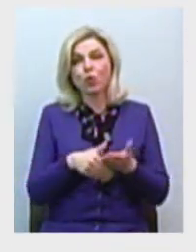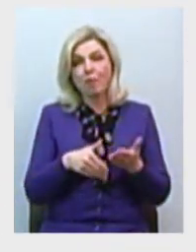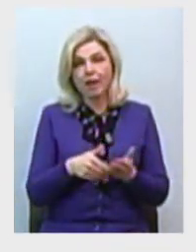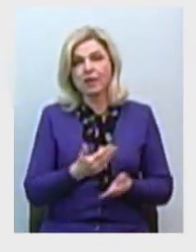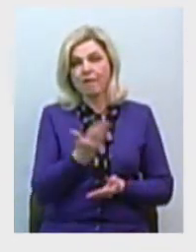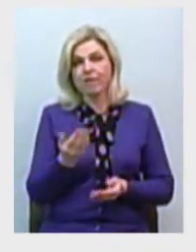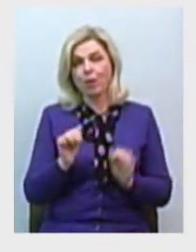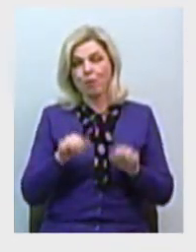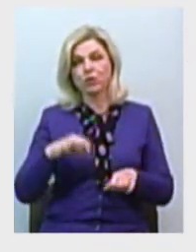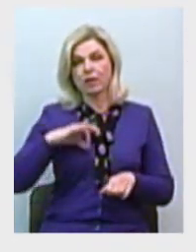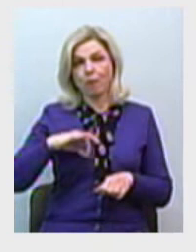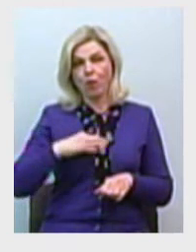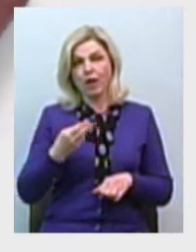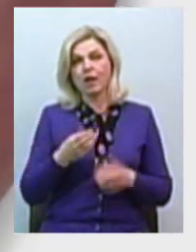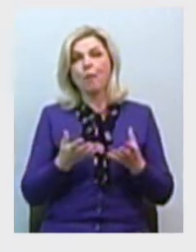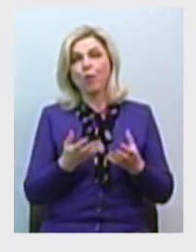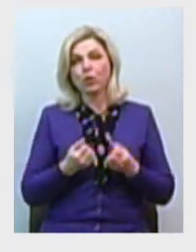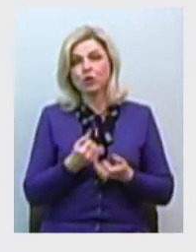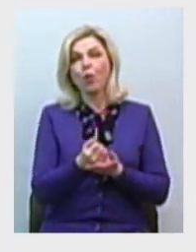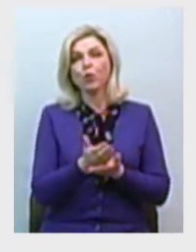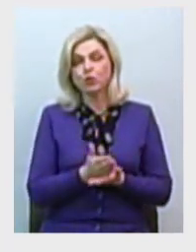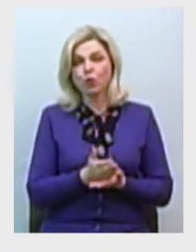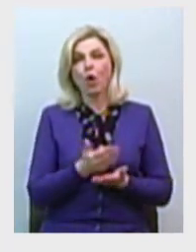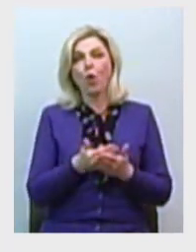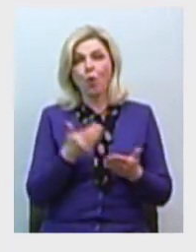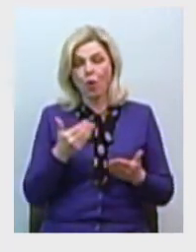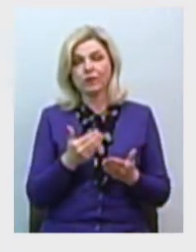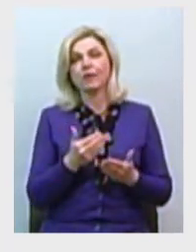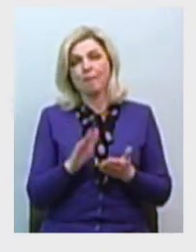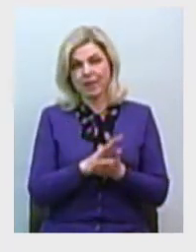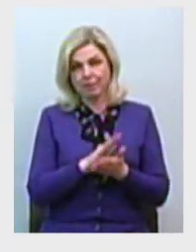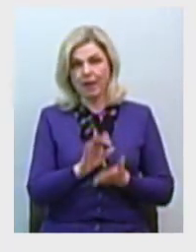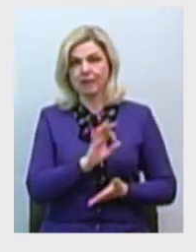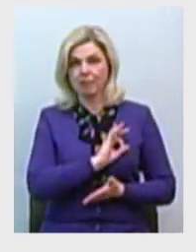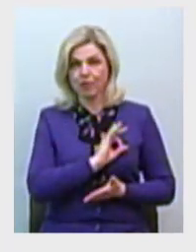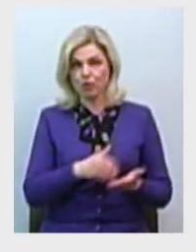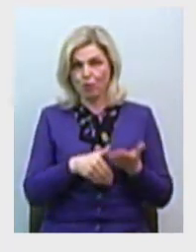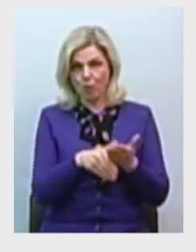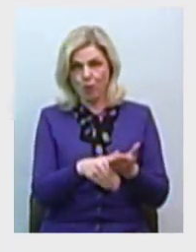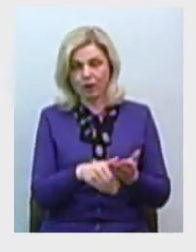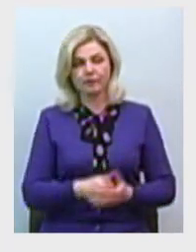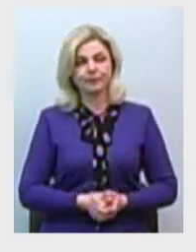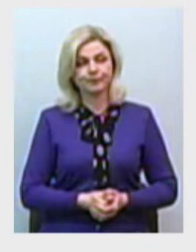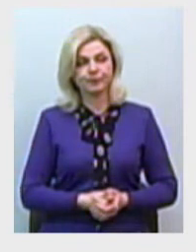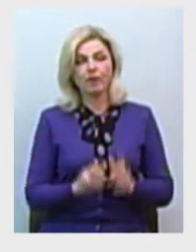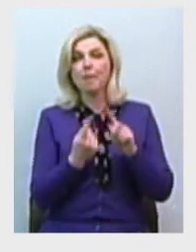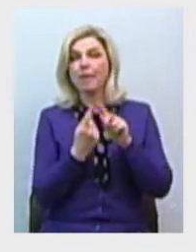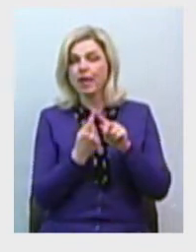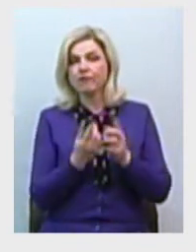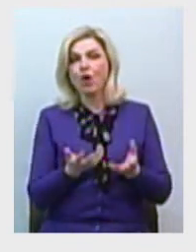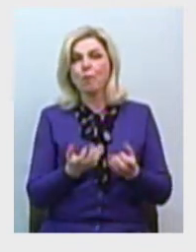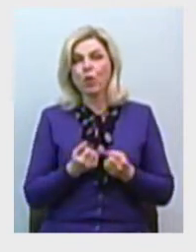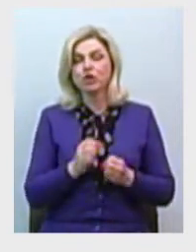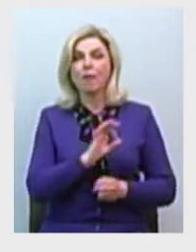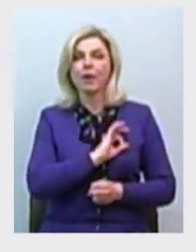можете скористатися для отримання правових послуг від системи надання безоплатної правової допомоги? По-перше, отримати праву